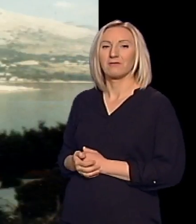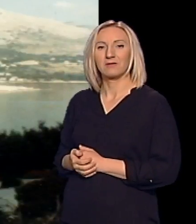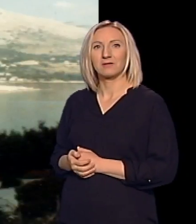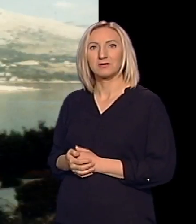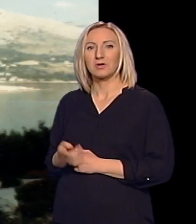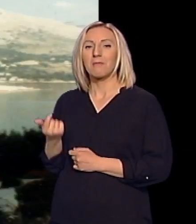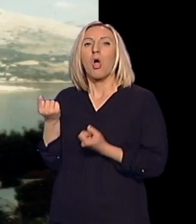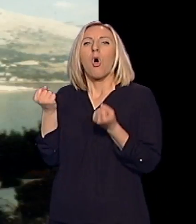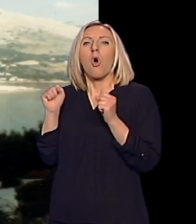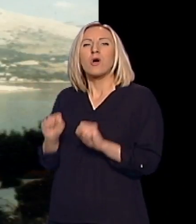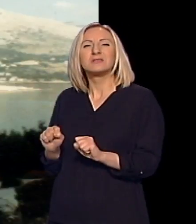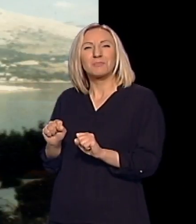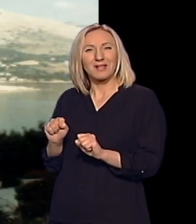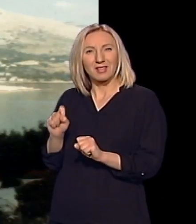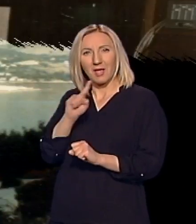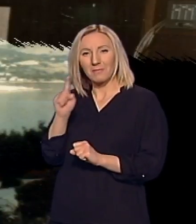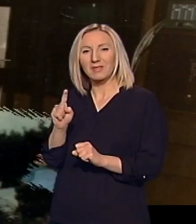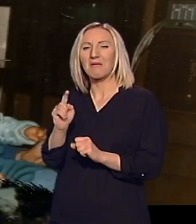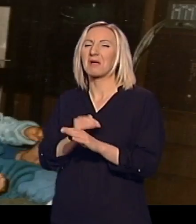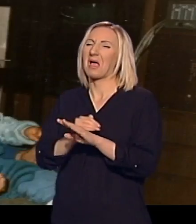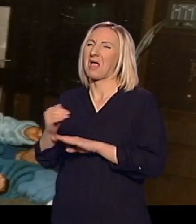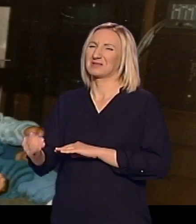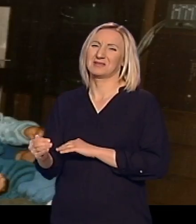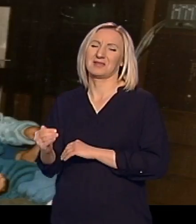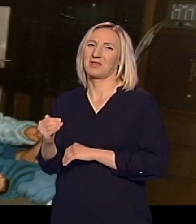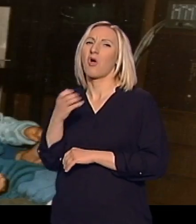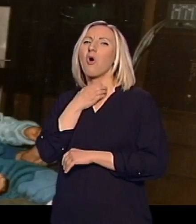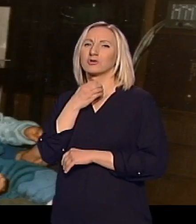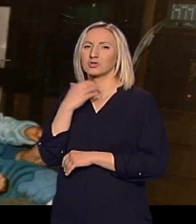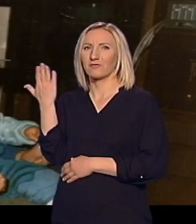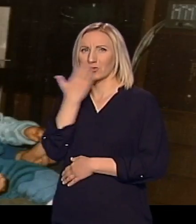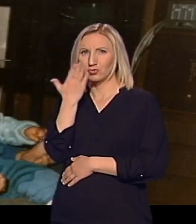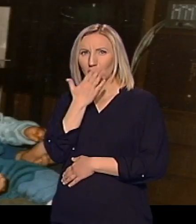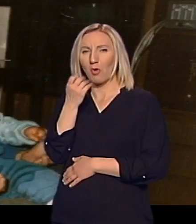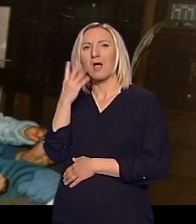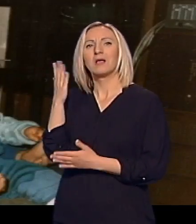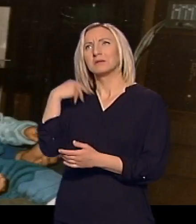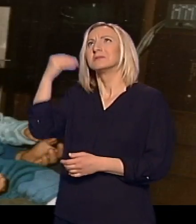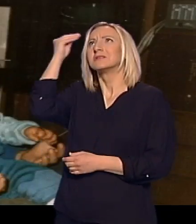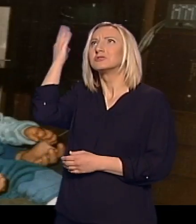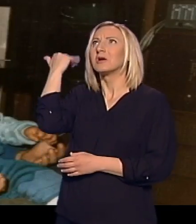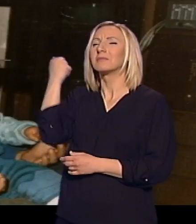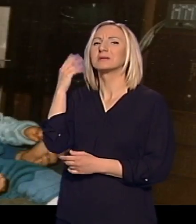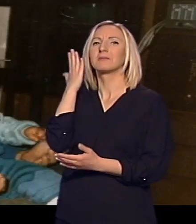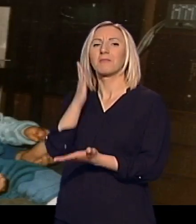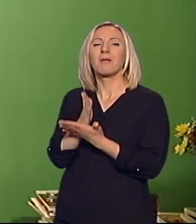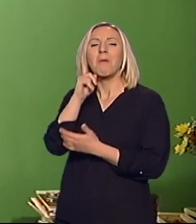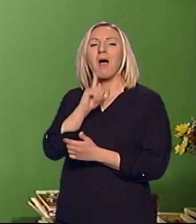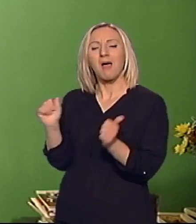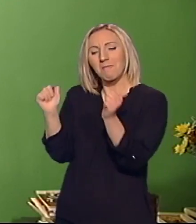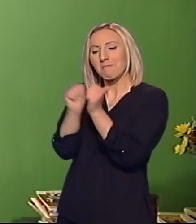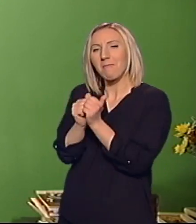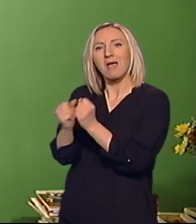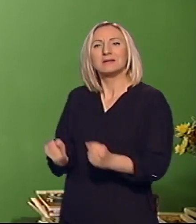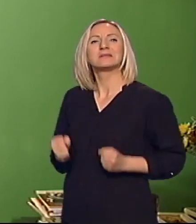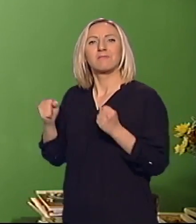pitanja došla tek kasnije u osnovnoj školi i neke nade sećam se jednog kad sam bila sa mamom i nazimavanju da sam, eto,